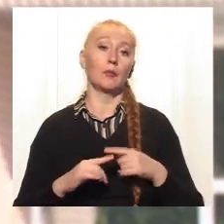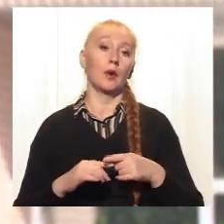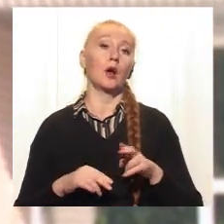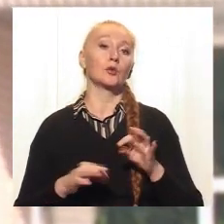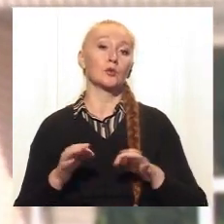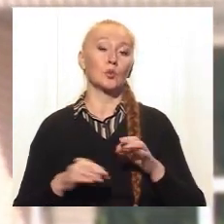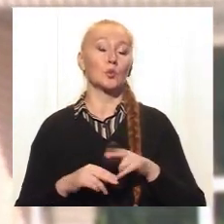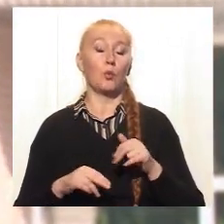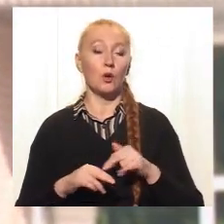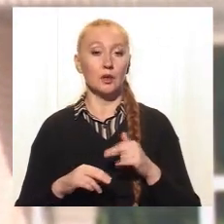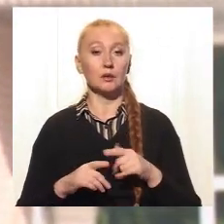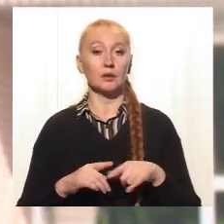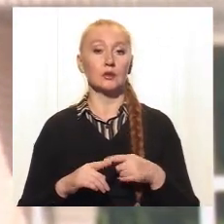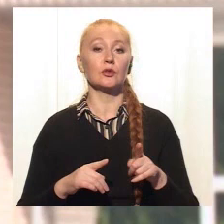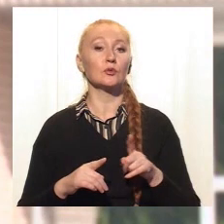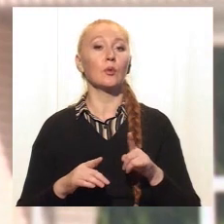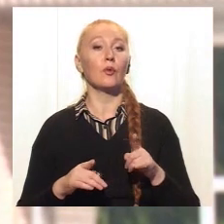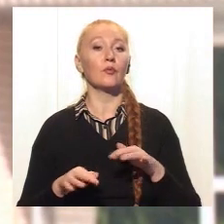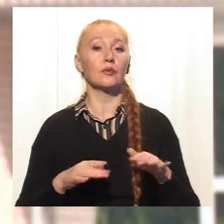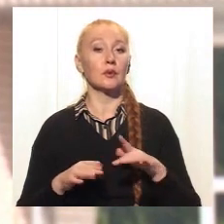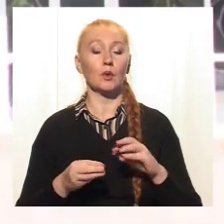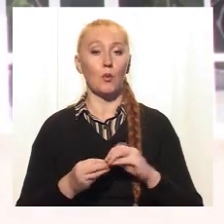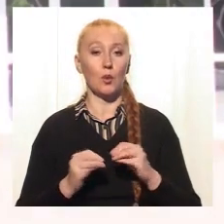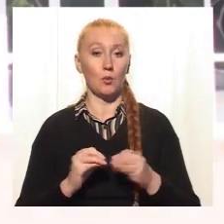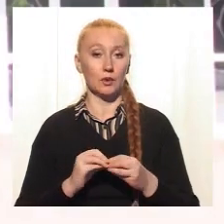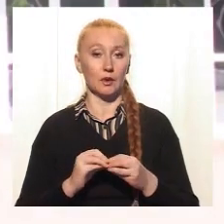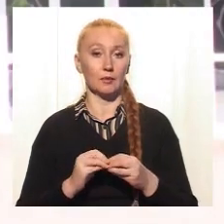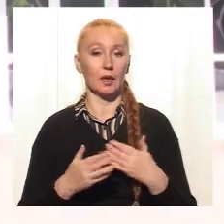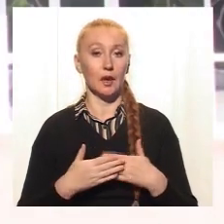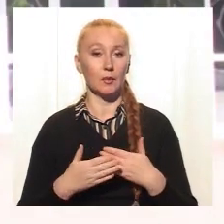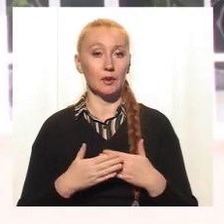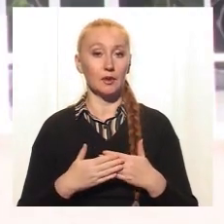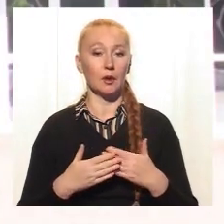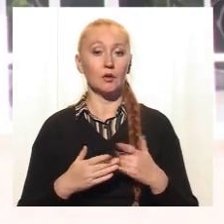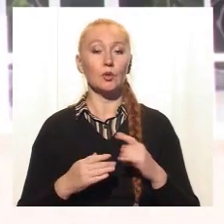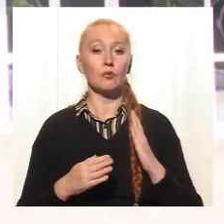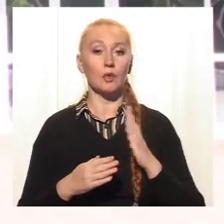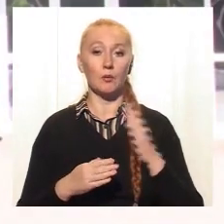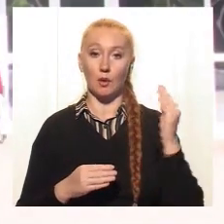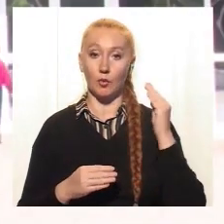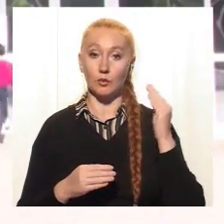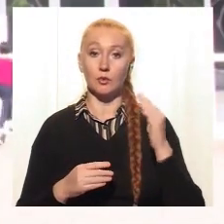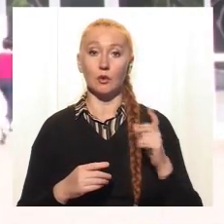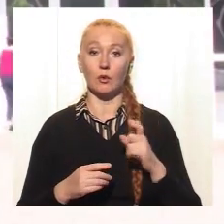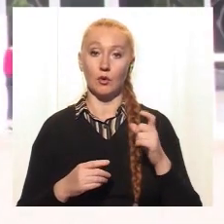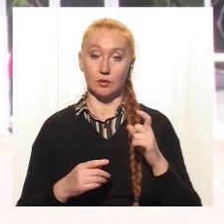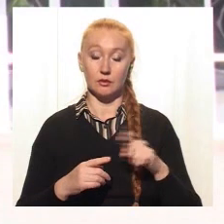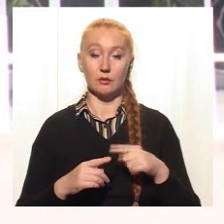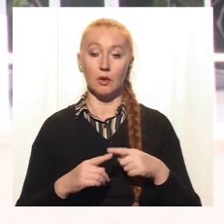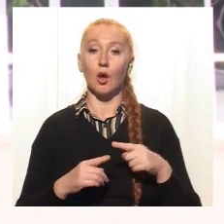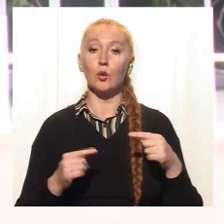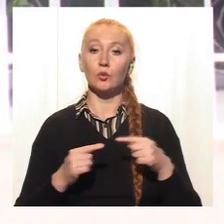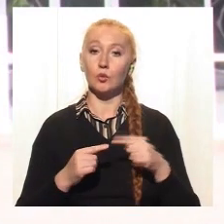суду, поліції йде таким чином, що ця справа дуже проблемна. Наприклад, що значить з непрямим умислом? Власник тварини чітко